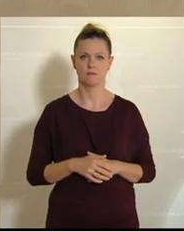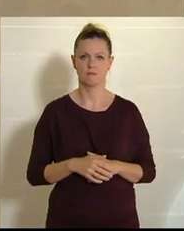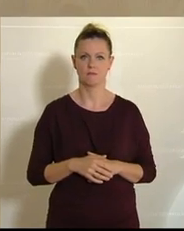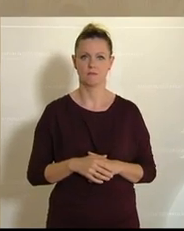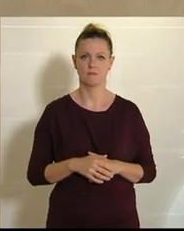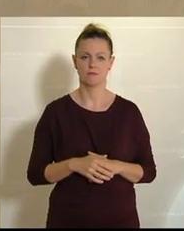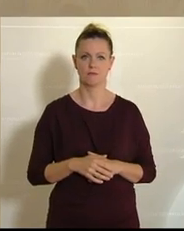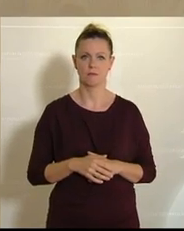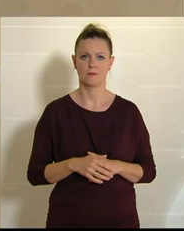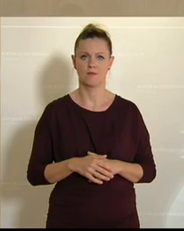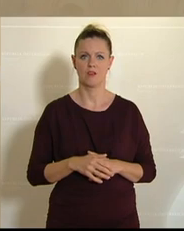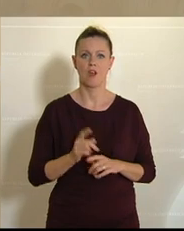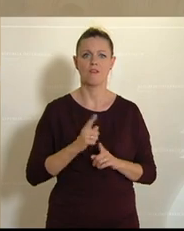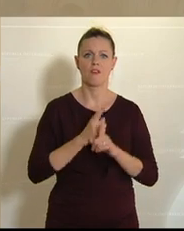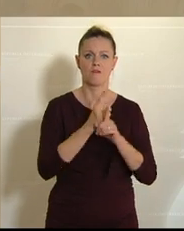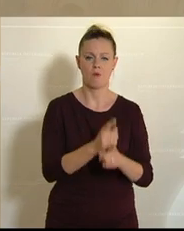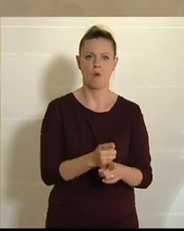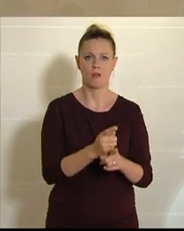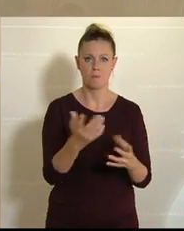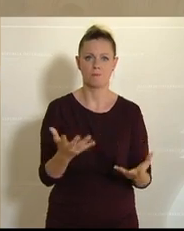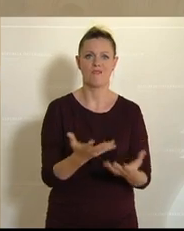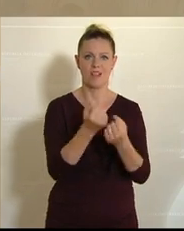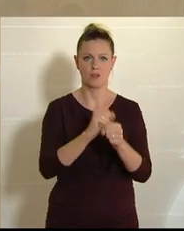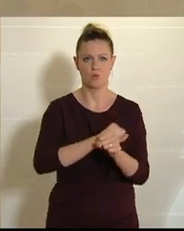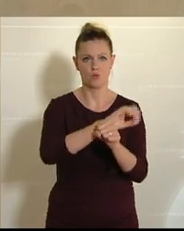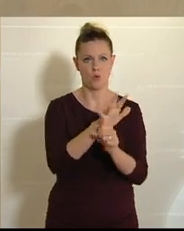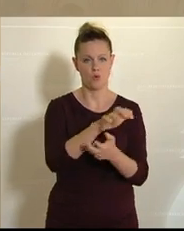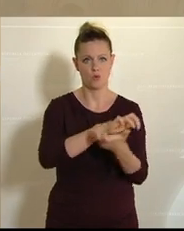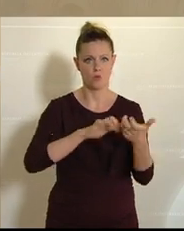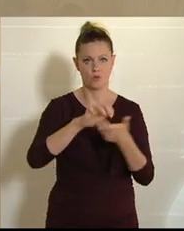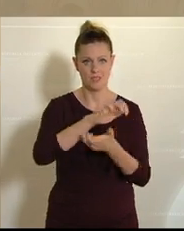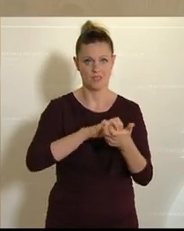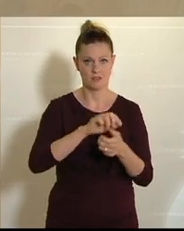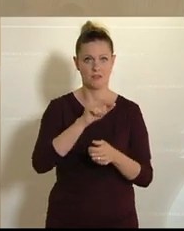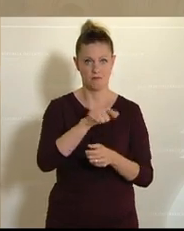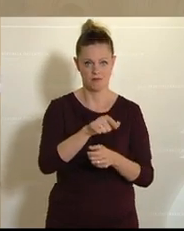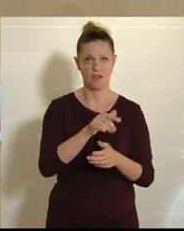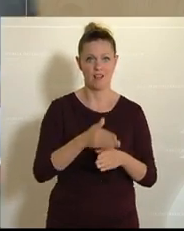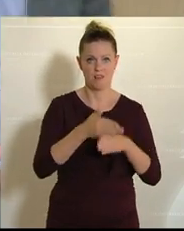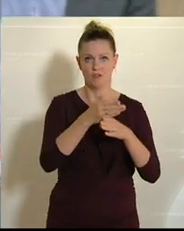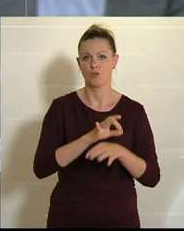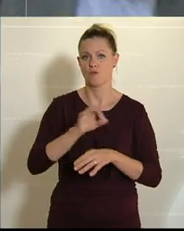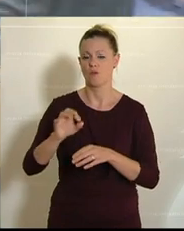Folgenbewältigung von der Corona-Krise und auf das Klimakonto. Danke.